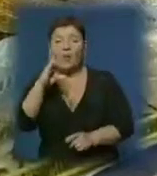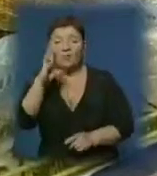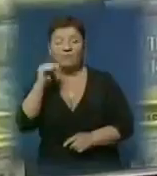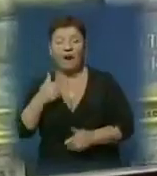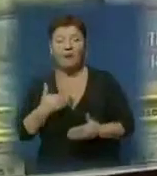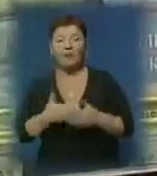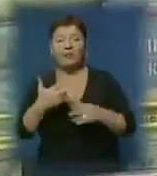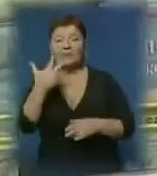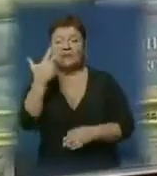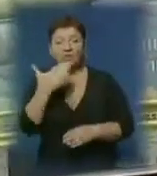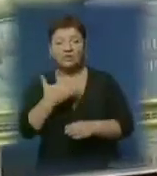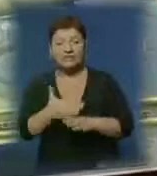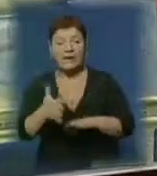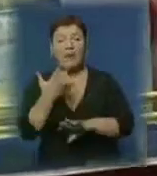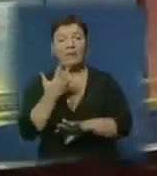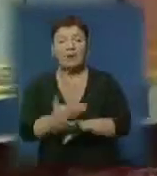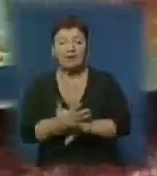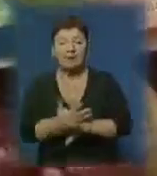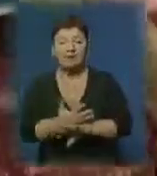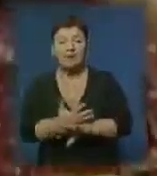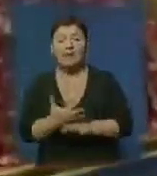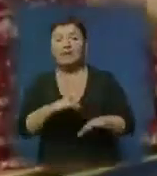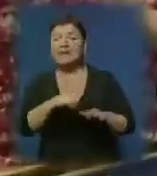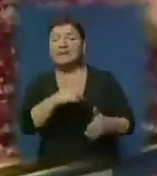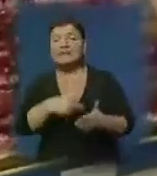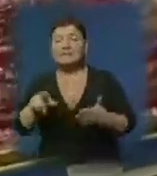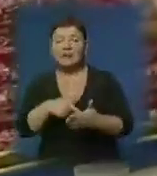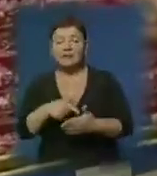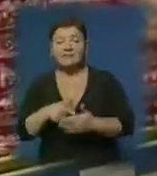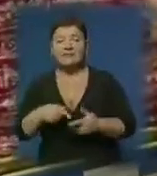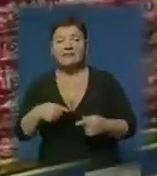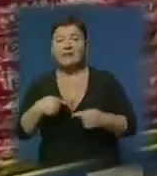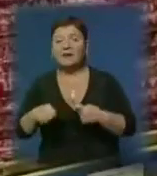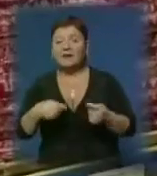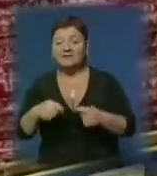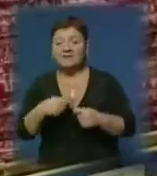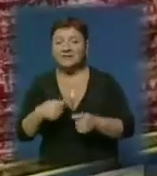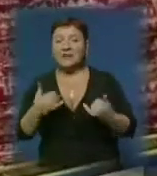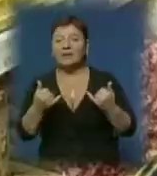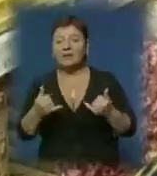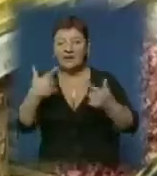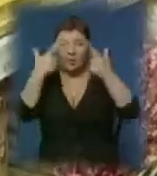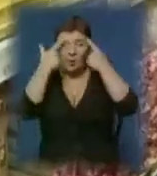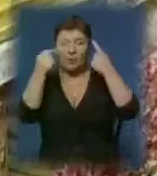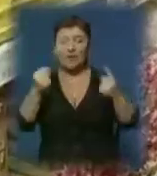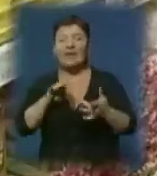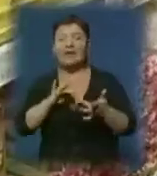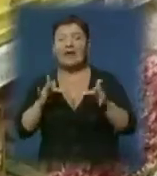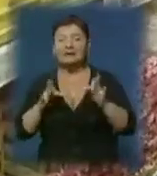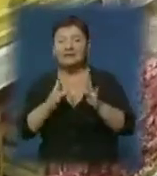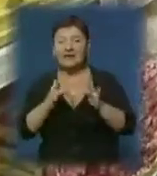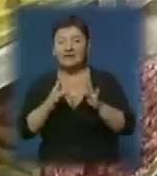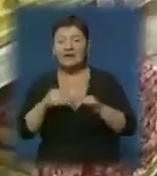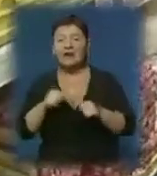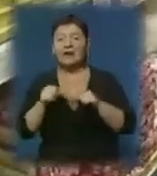понад третину продукції забракували і зняли з реалізації. Список несумлінних виробників нині оприлюднений на сайті інспекції.